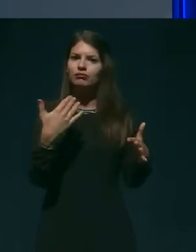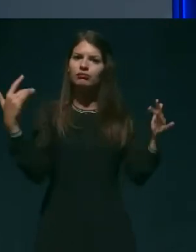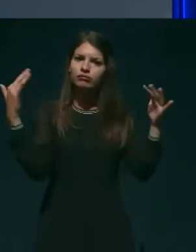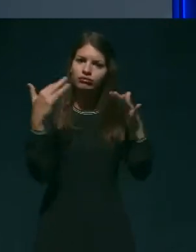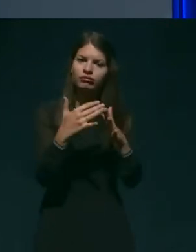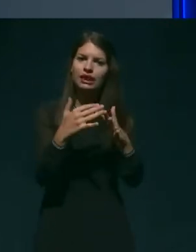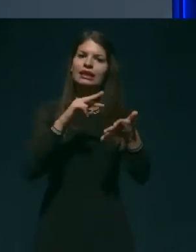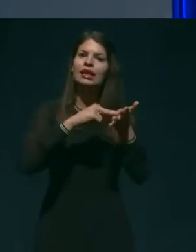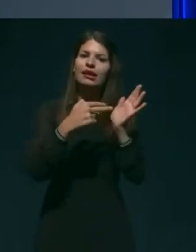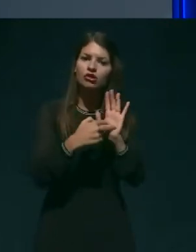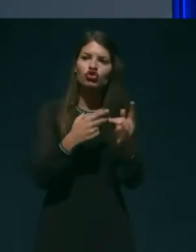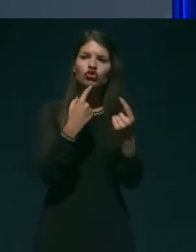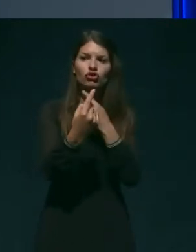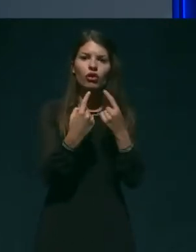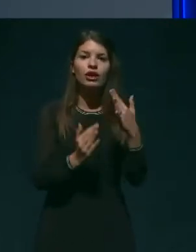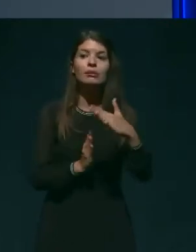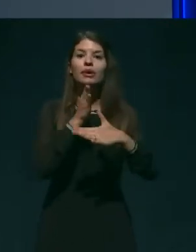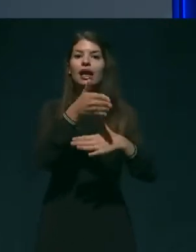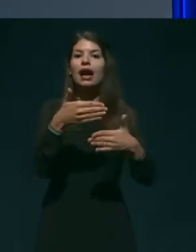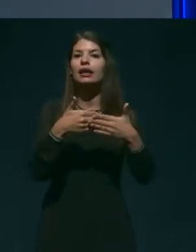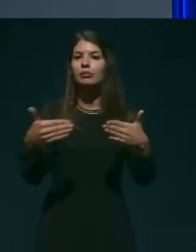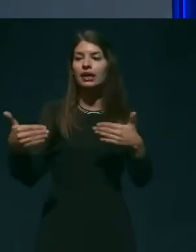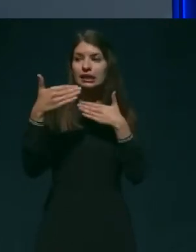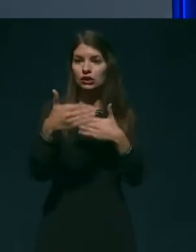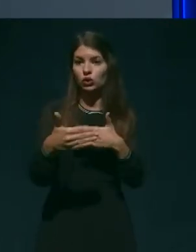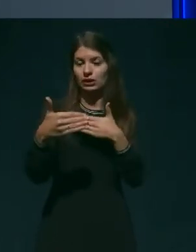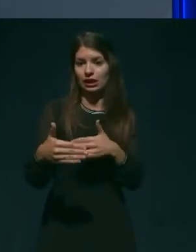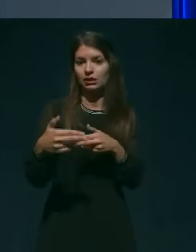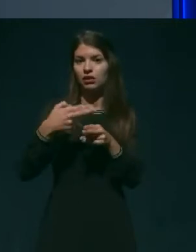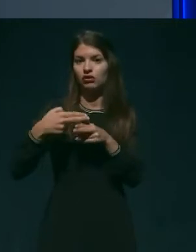za prehajanje meja s sosednjimi državami?